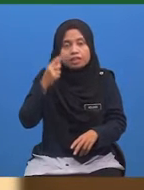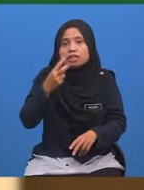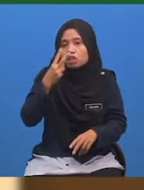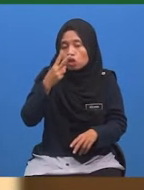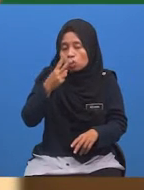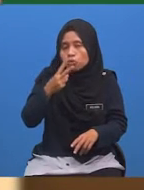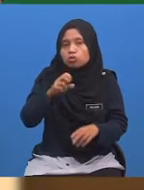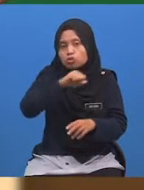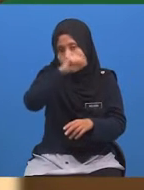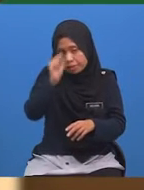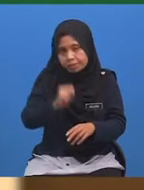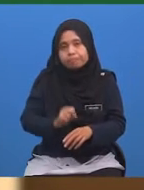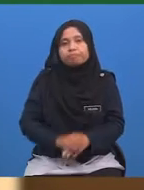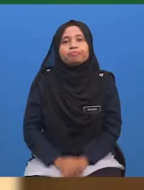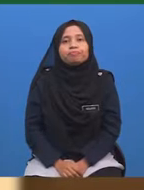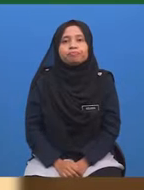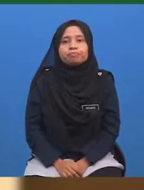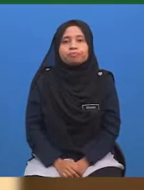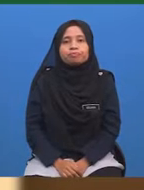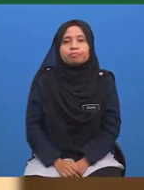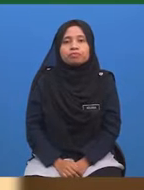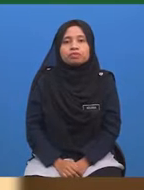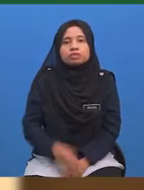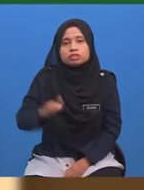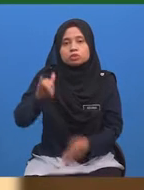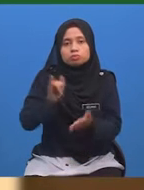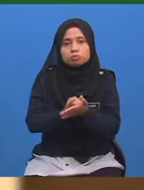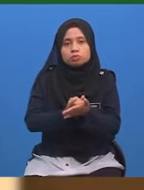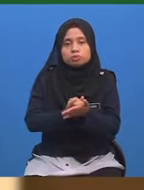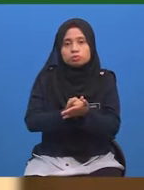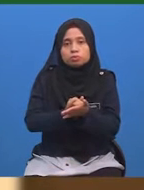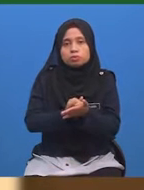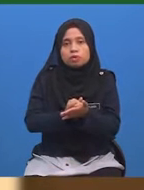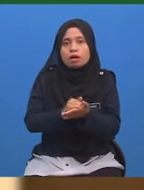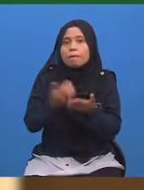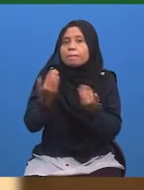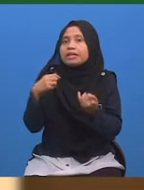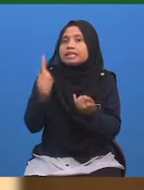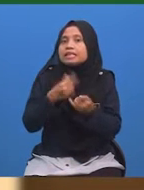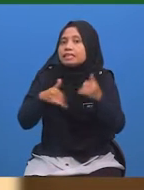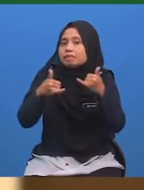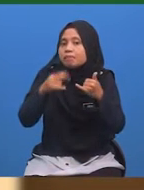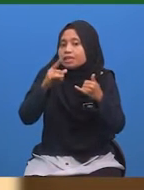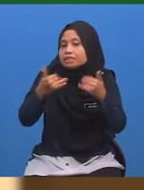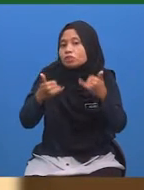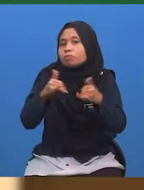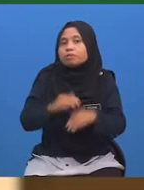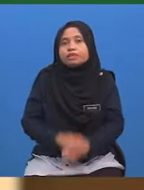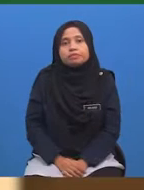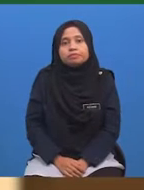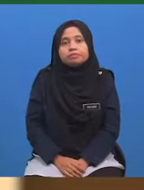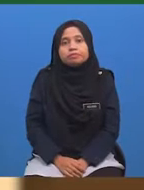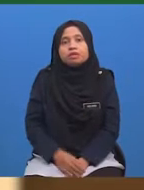soalan pengukuhan berikut Sebelum itu, ayo kita main satu permainan